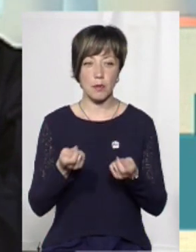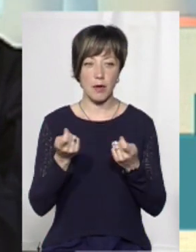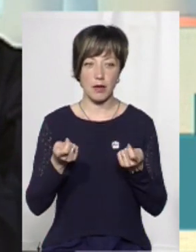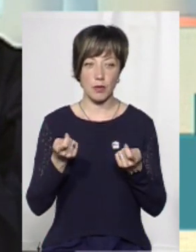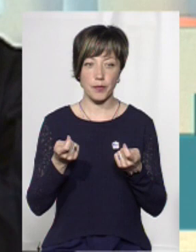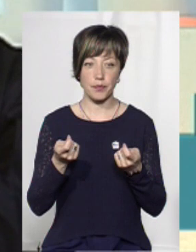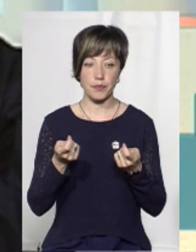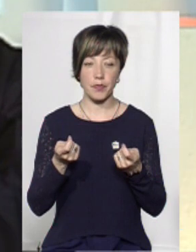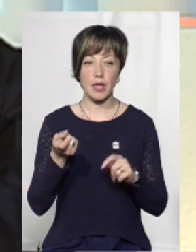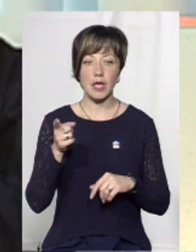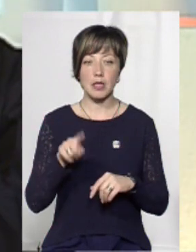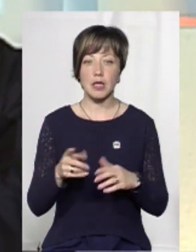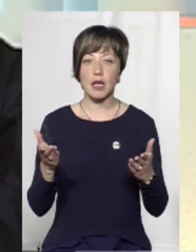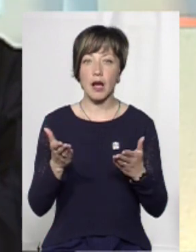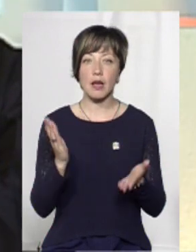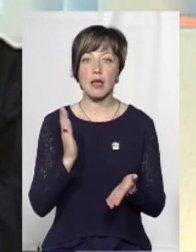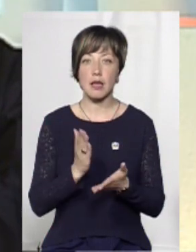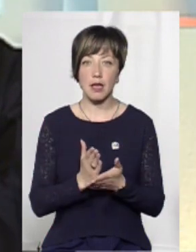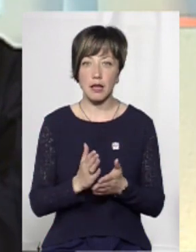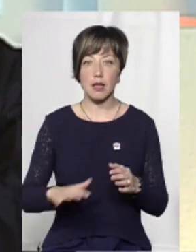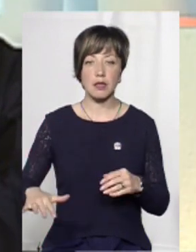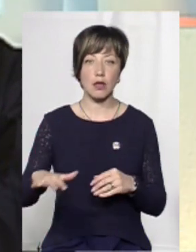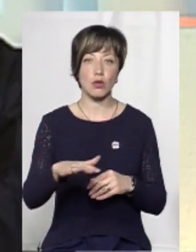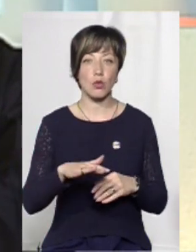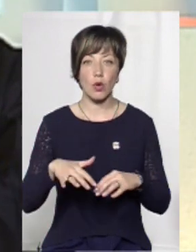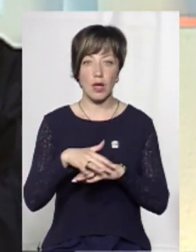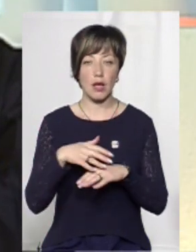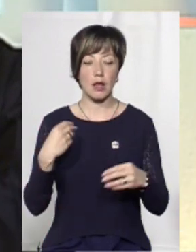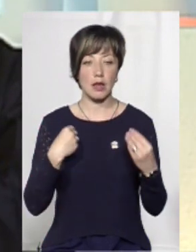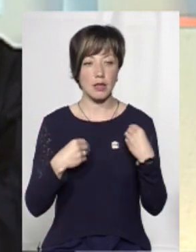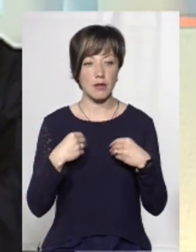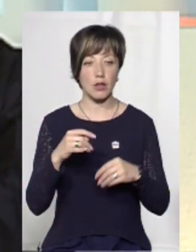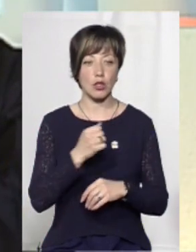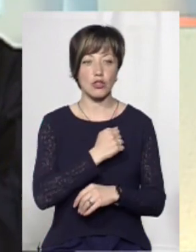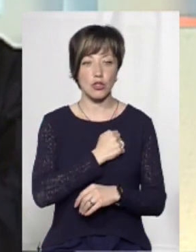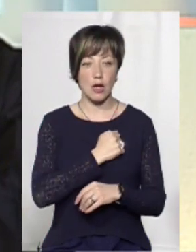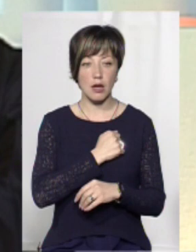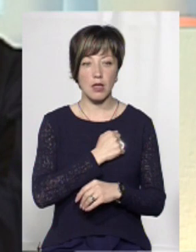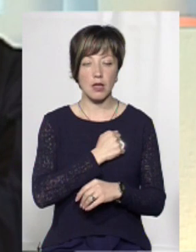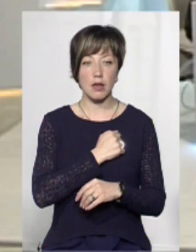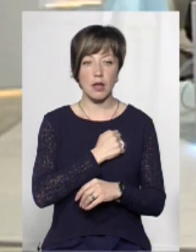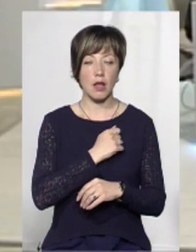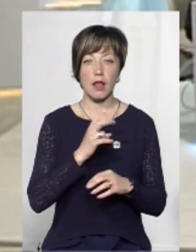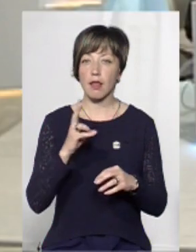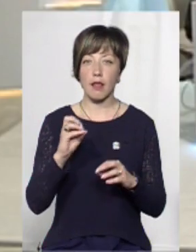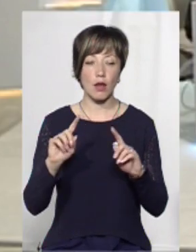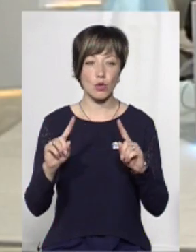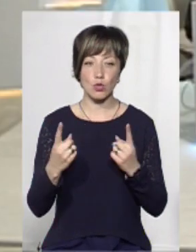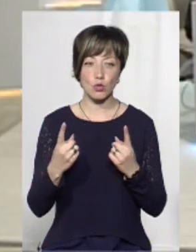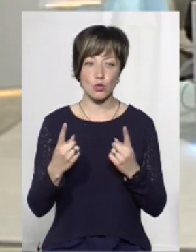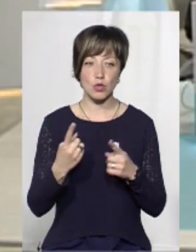мало. Ті, які вони є, вони є на території ринків, і, на жаль, ринки не дуже